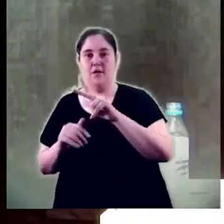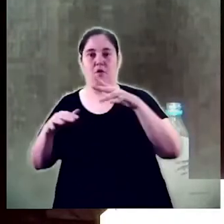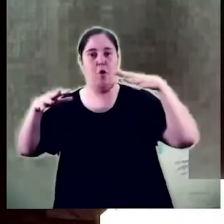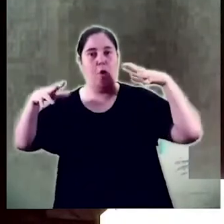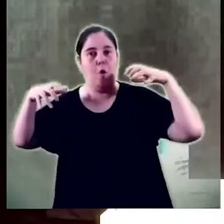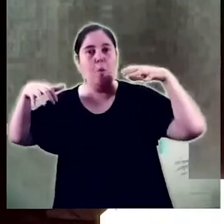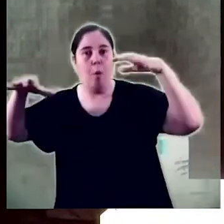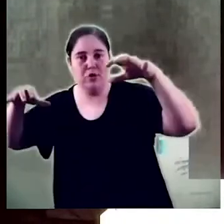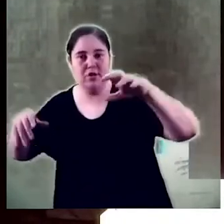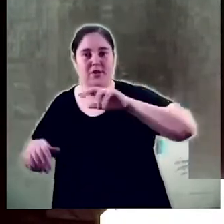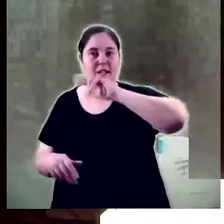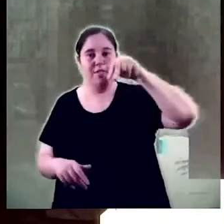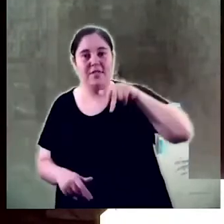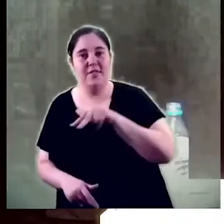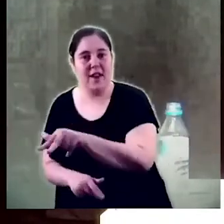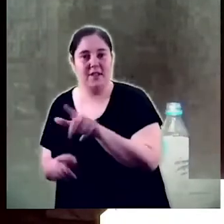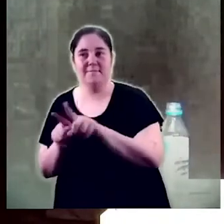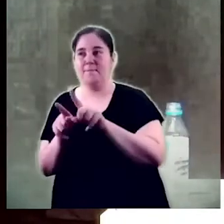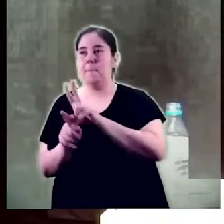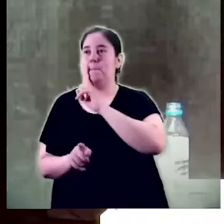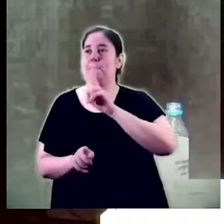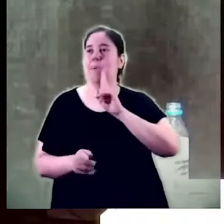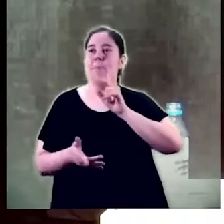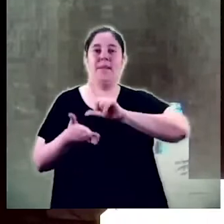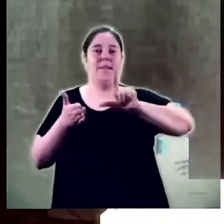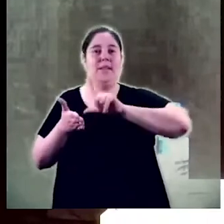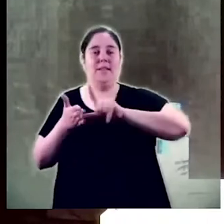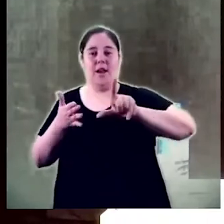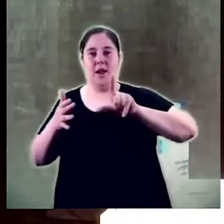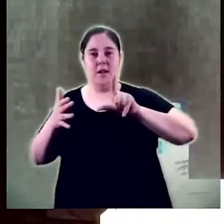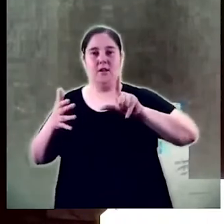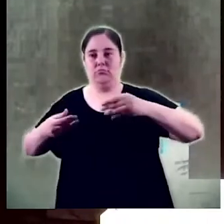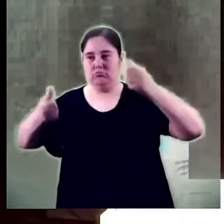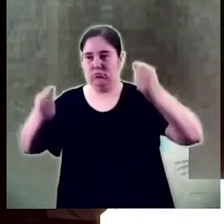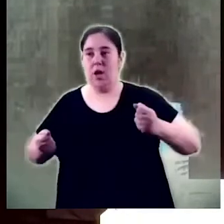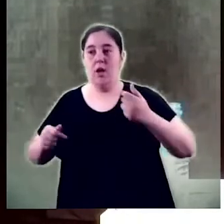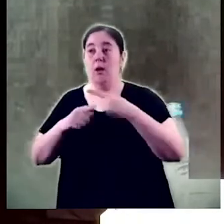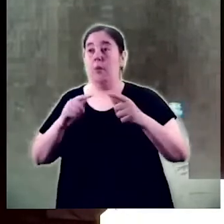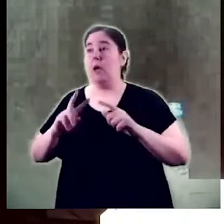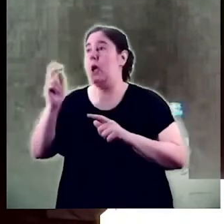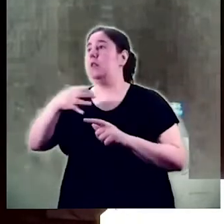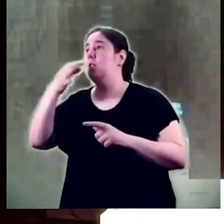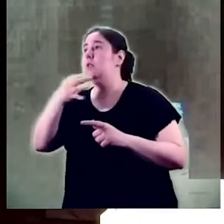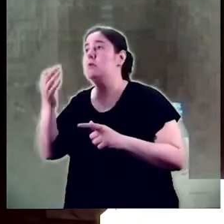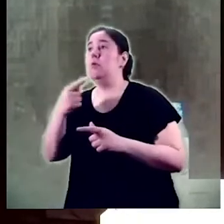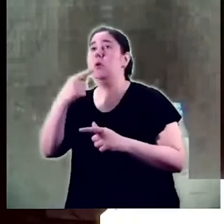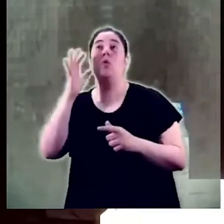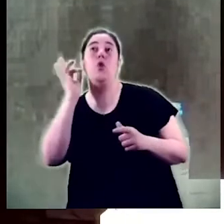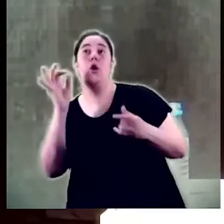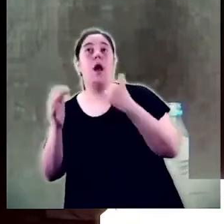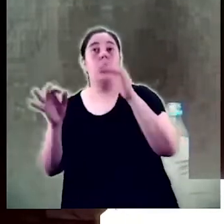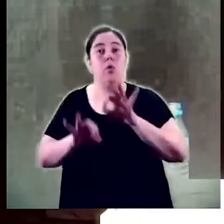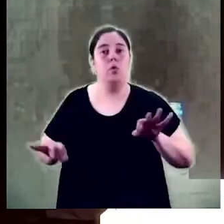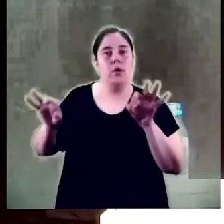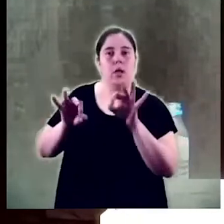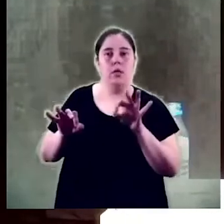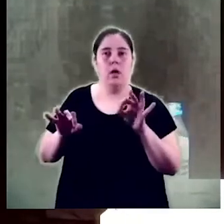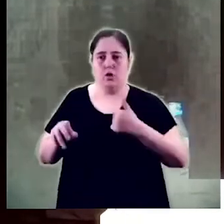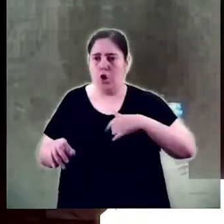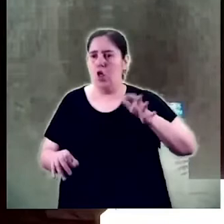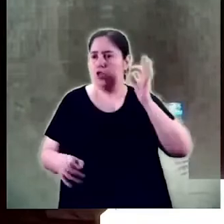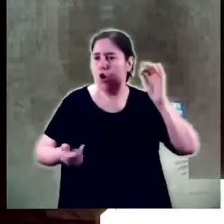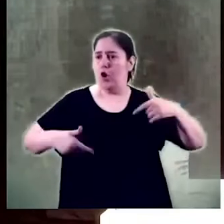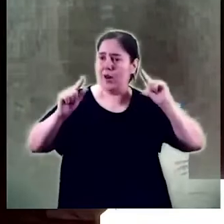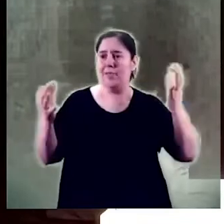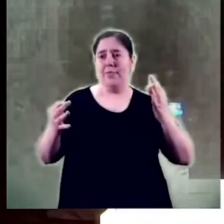monstra dona drac unes mares literàries monstruoses perquè no hi ha hagut discurs que les anomeni sinó